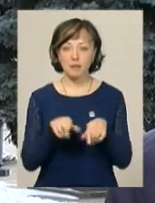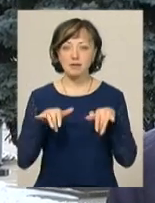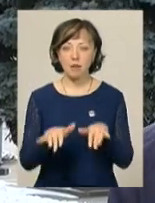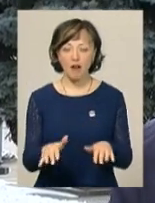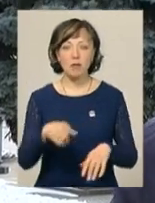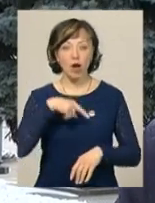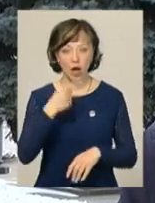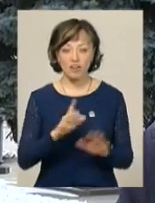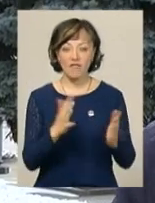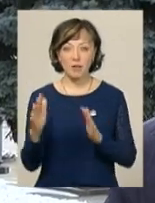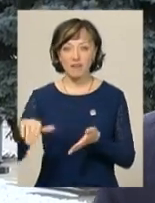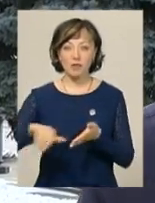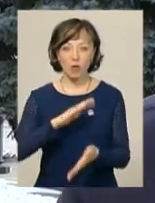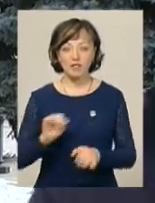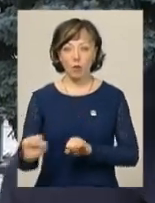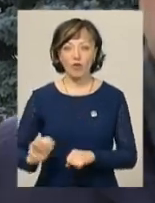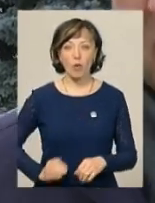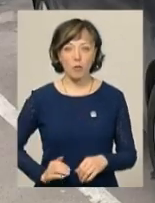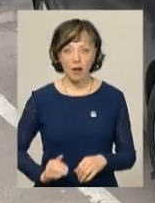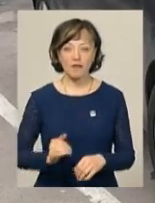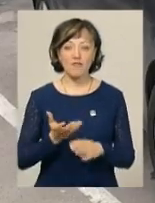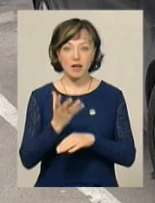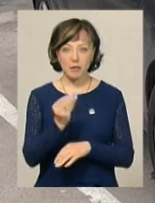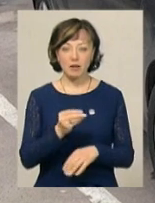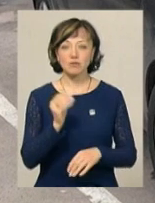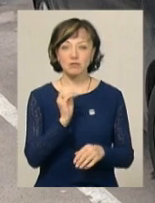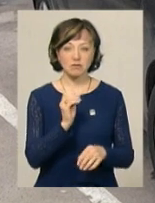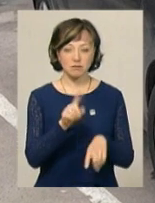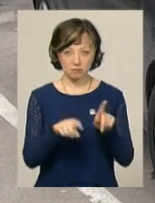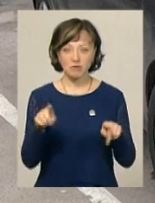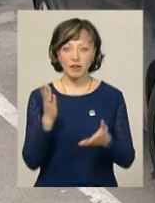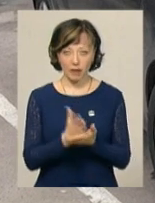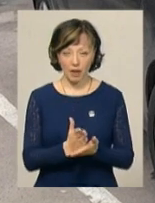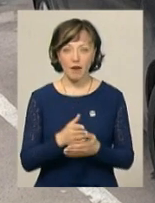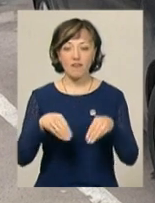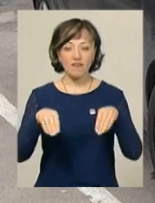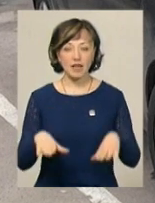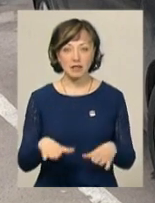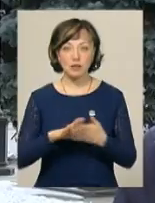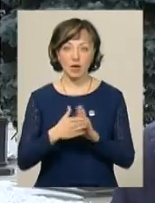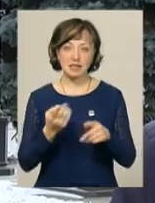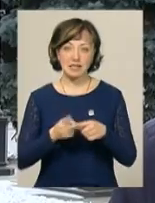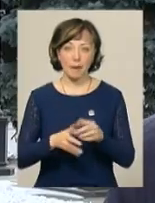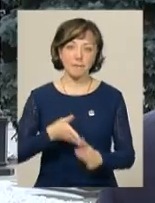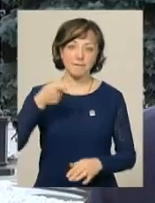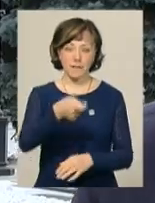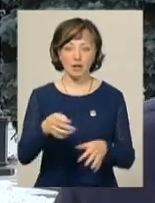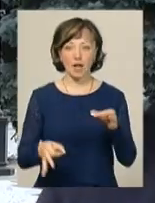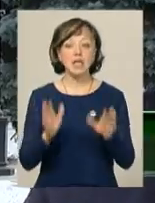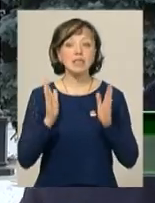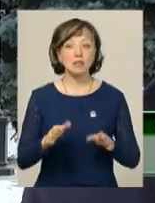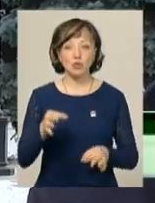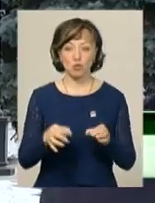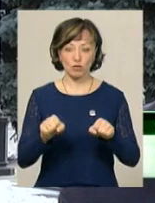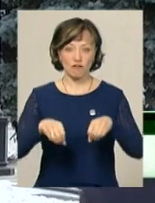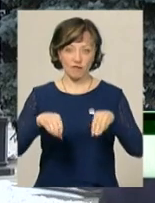справами, каже, випадки відмови страхової компанії у виплаті не поодинокі. Вихід із ситуації – позов до суду. Лише суд може вирішити спір